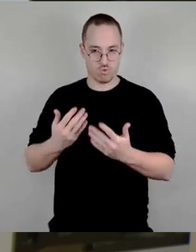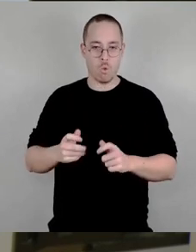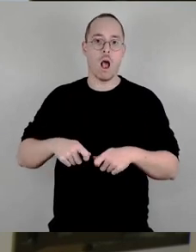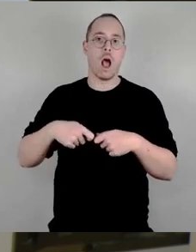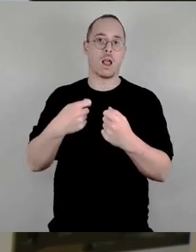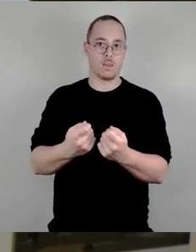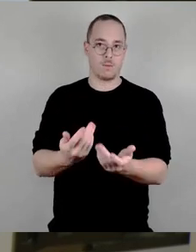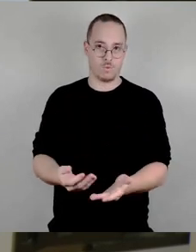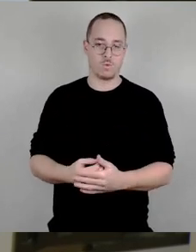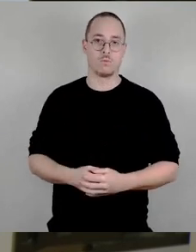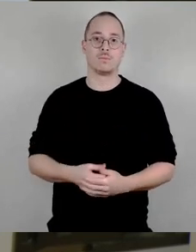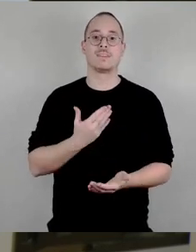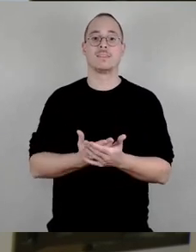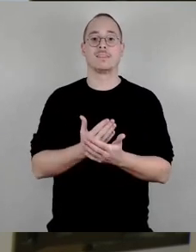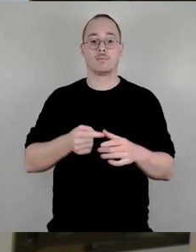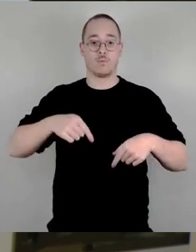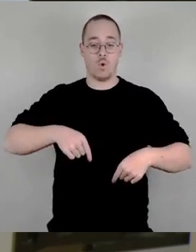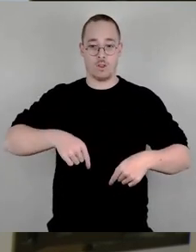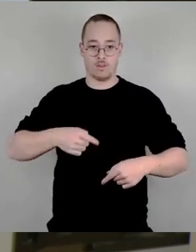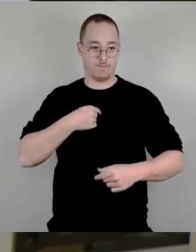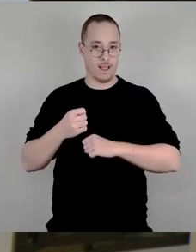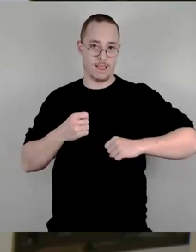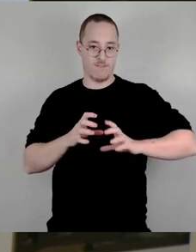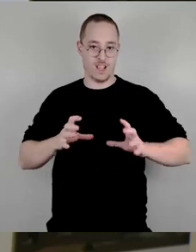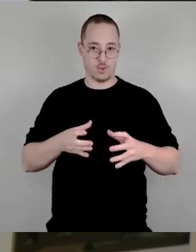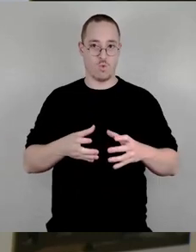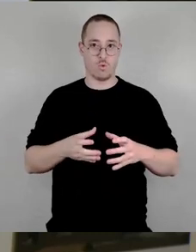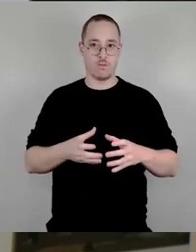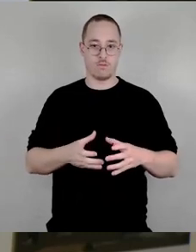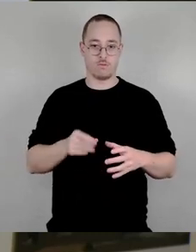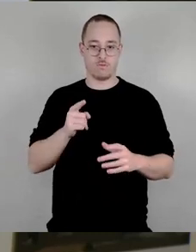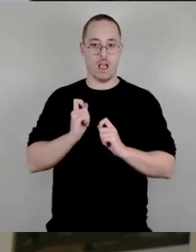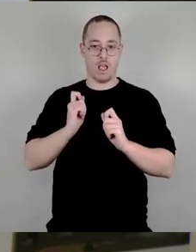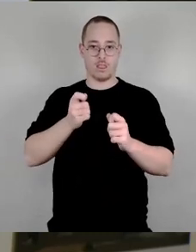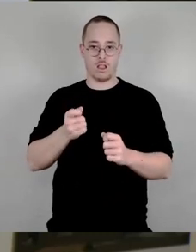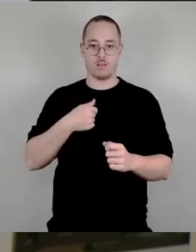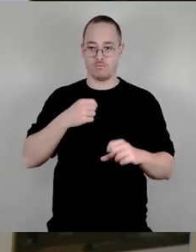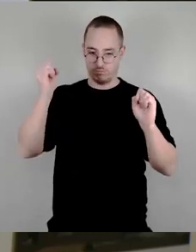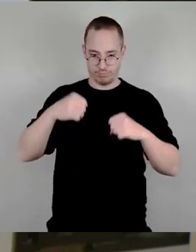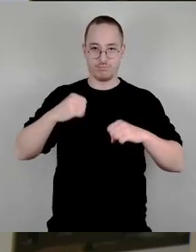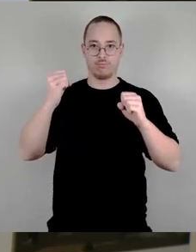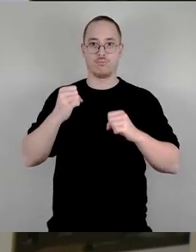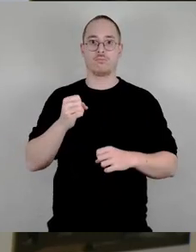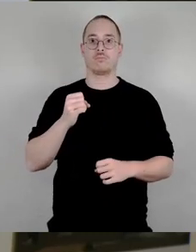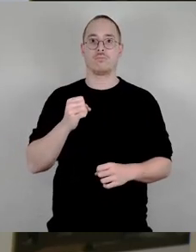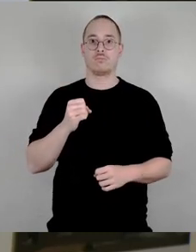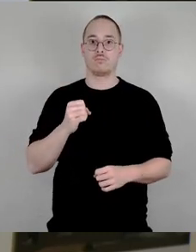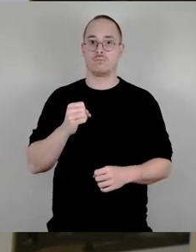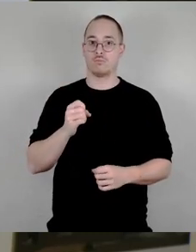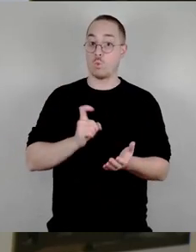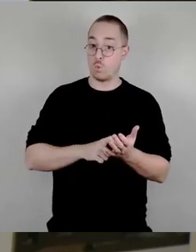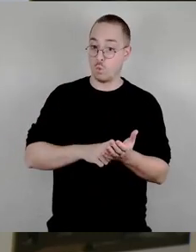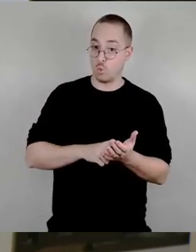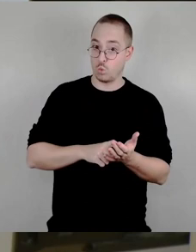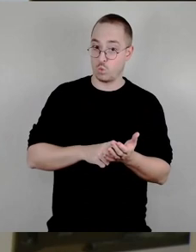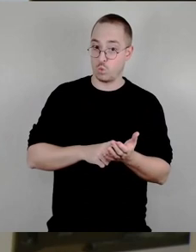zustimmen Weil, und das sage ich aber auch, die Frage Leistungssport und wie er gefördert und wie er betrieben